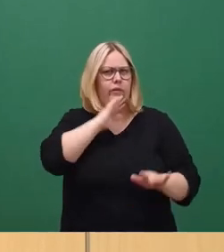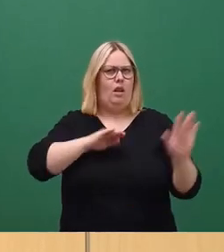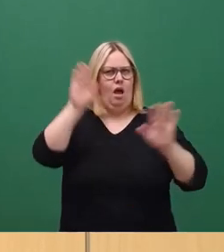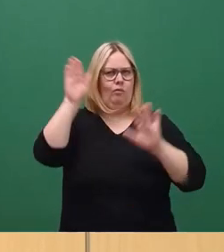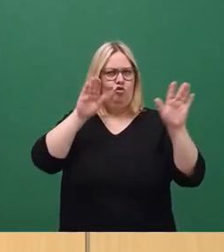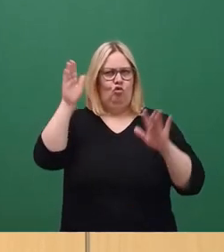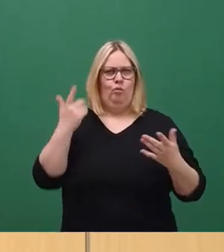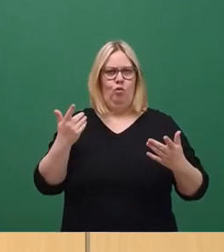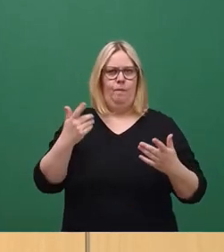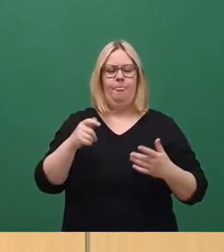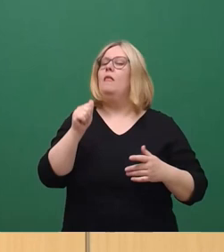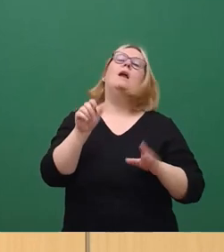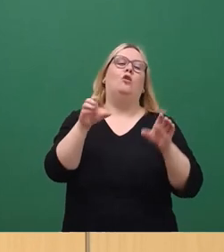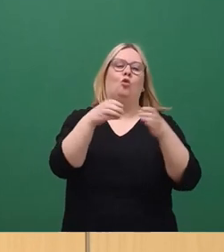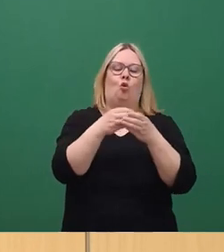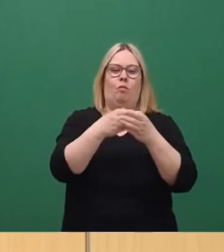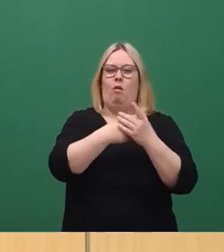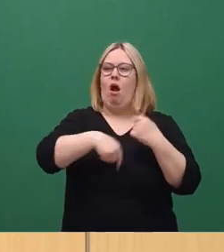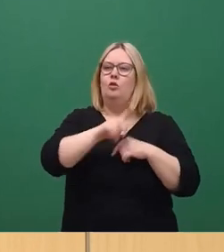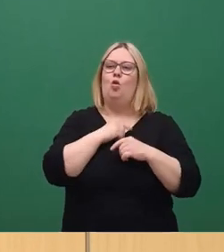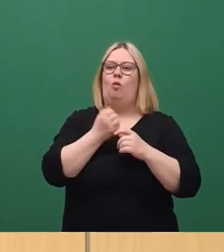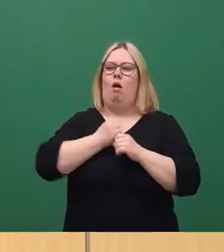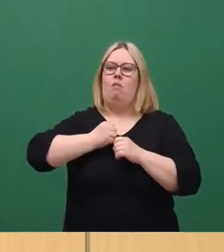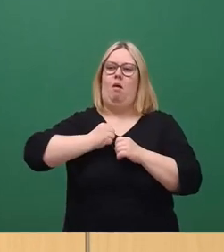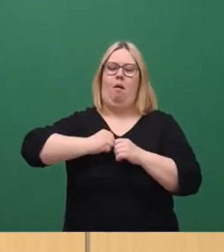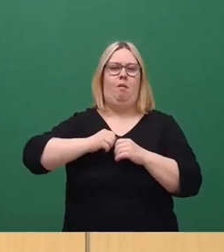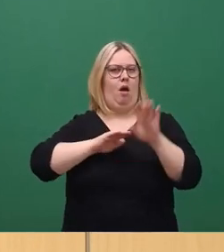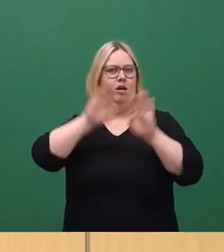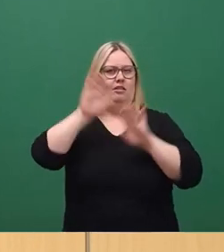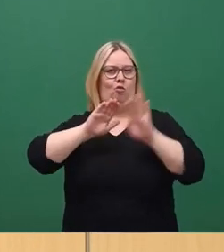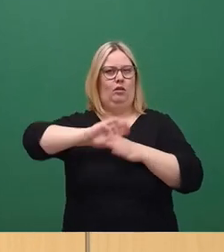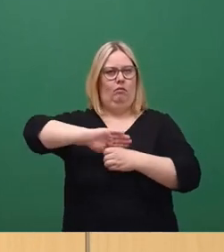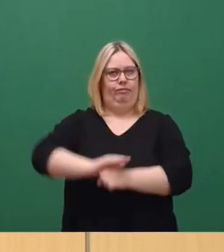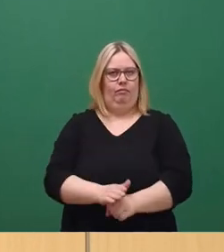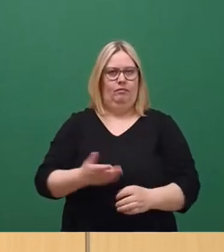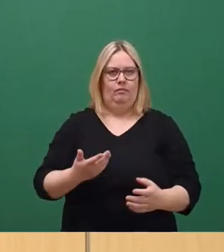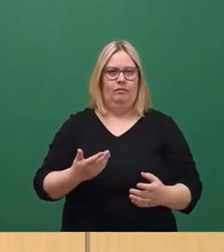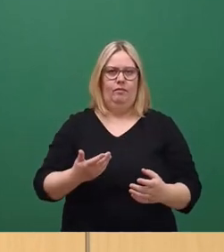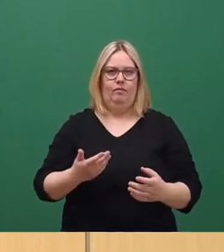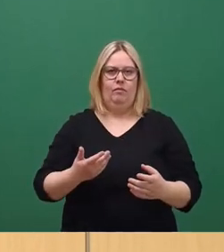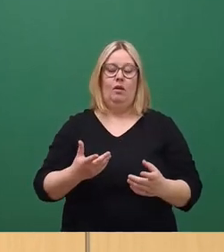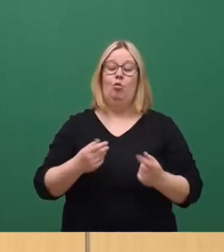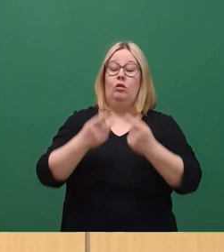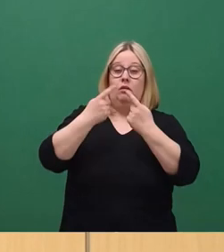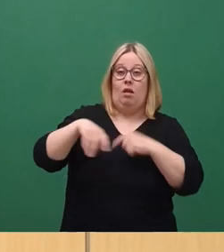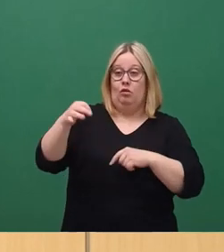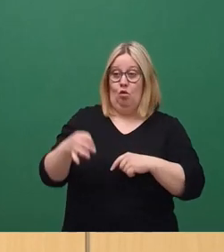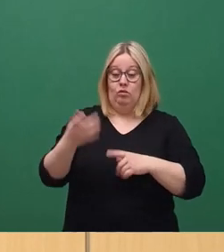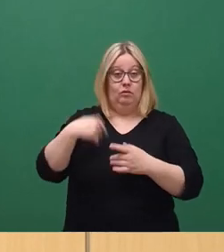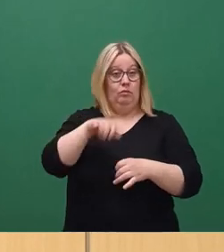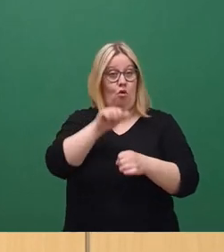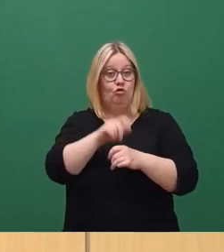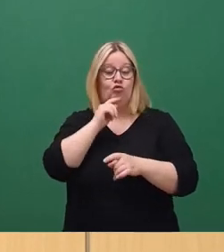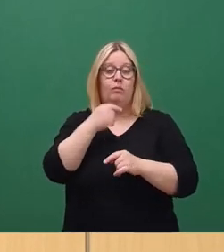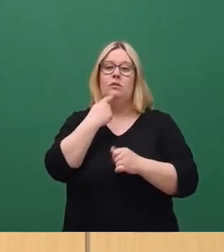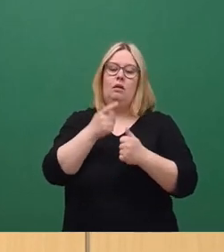Clique gelungen, ihren Willen vorbei an allen Grundsätzen von Demokratie und Bürgerbeteiligung durchzusetzen. Während andernorts durch diese Behörde immer argumentiert